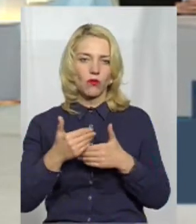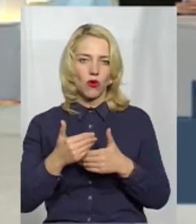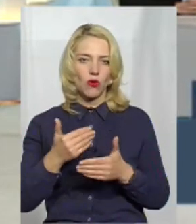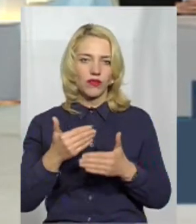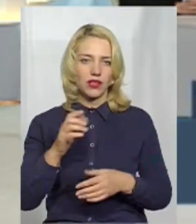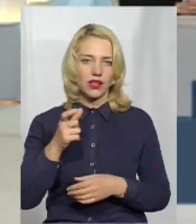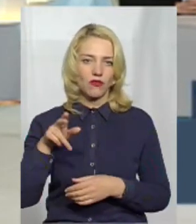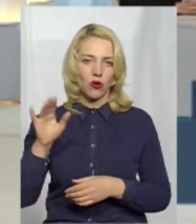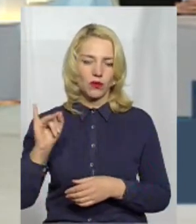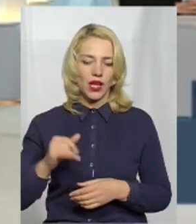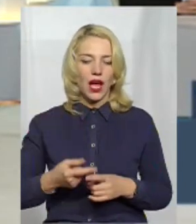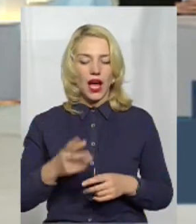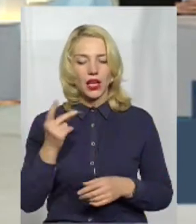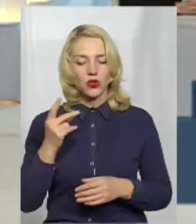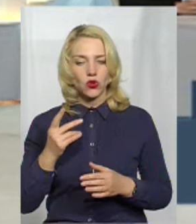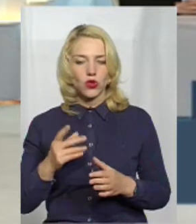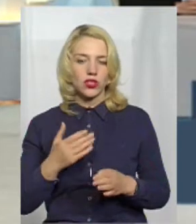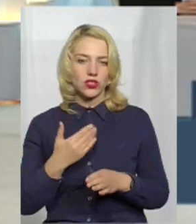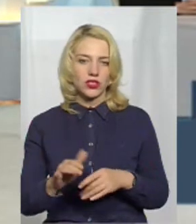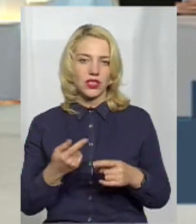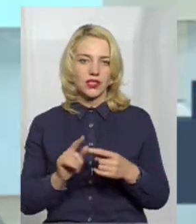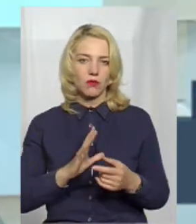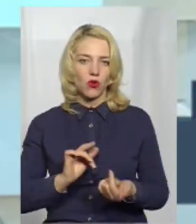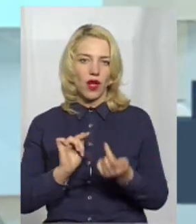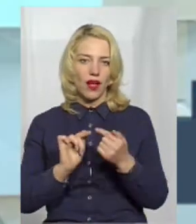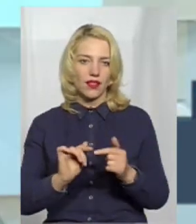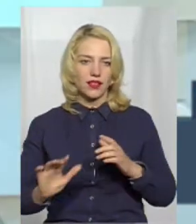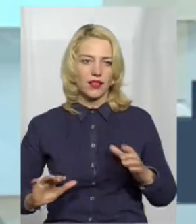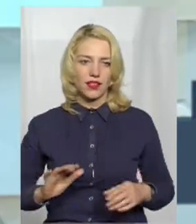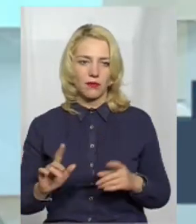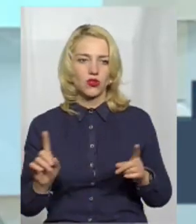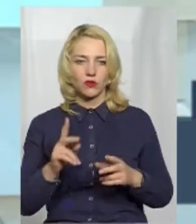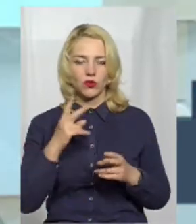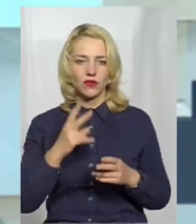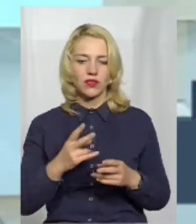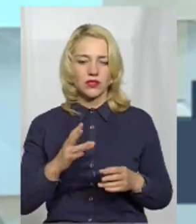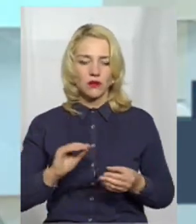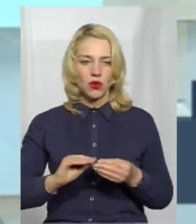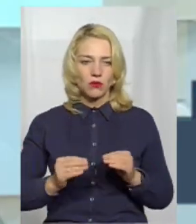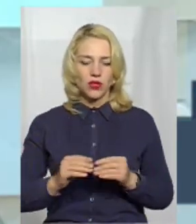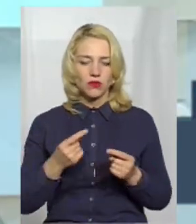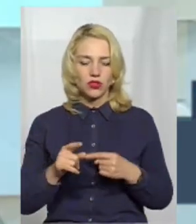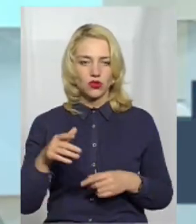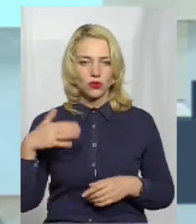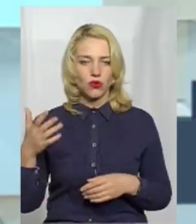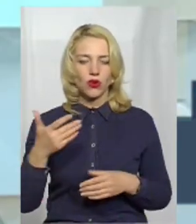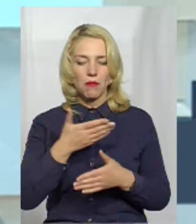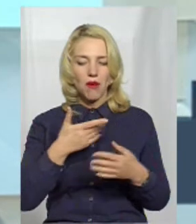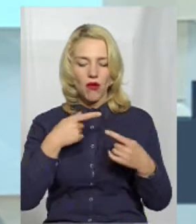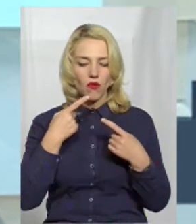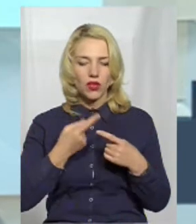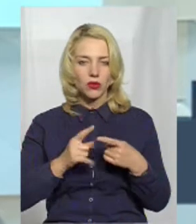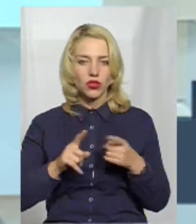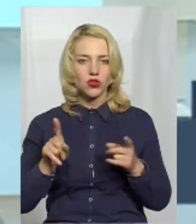ми проводили так званий антитренінг для того, щоб подивитись на проблеми з іншого боку. Ми говорили, що треба зробити,